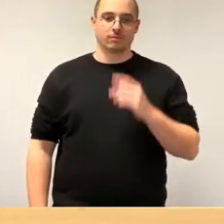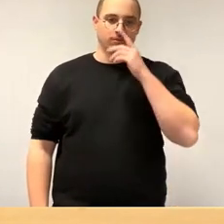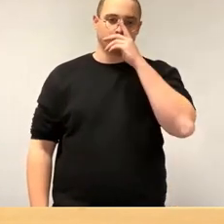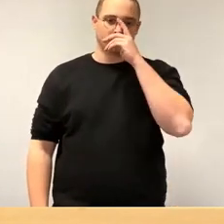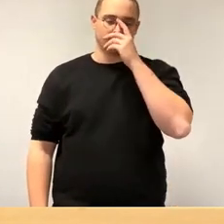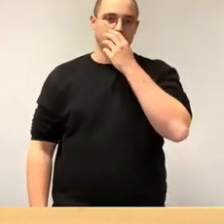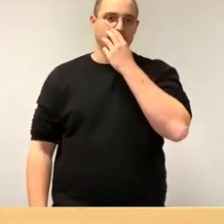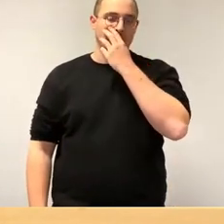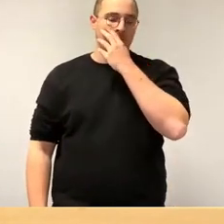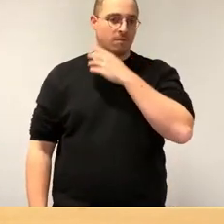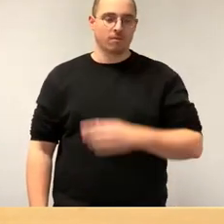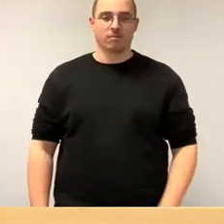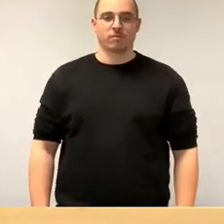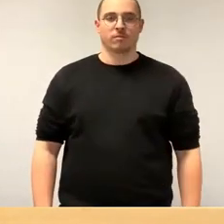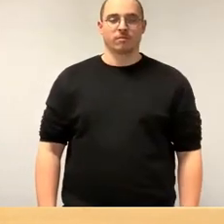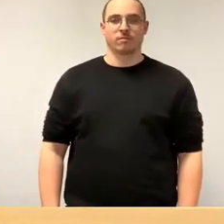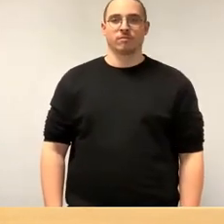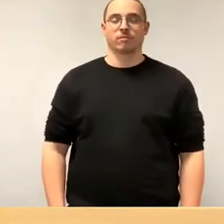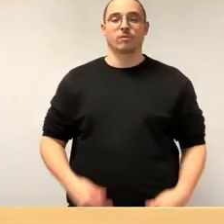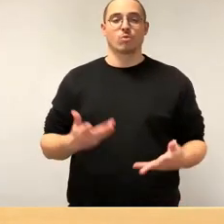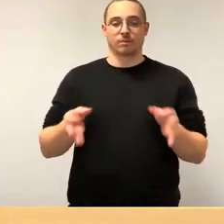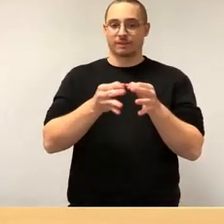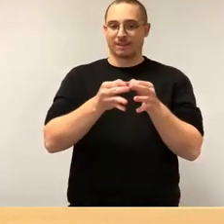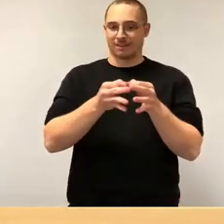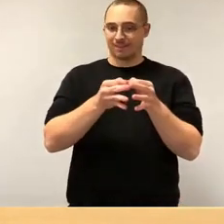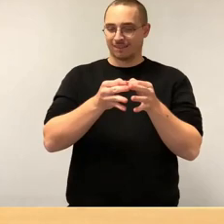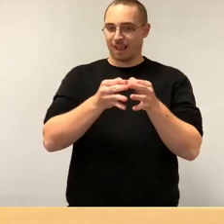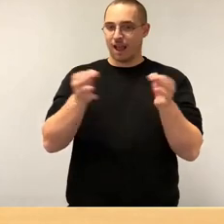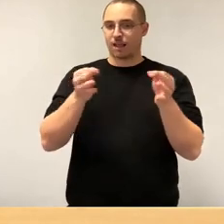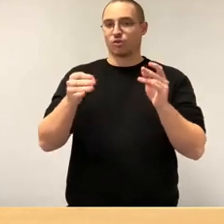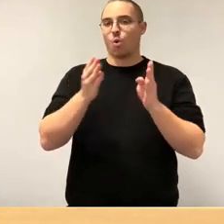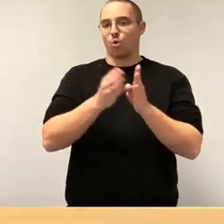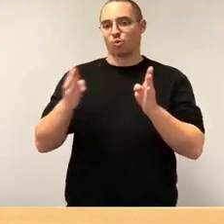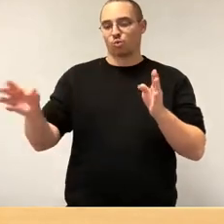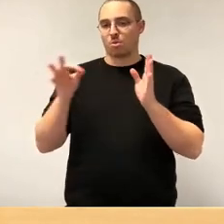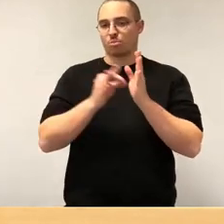wir zum Tagesordnungspunkt 12, anteilige Finanzierung von Wohnbauvorhaben der WID.